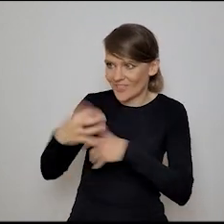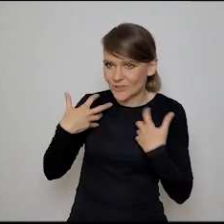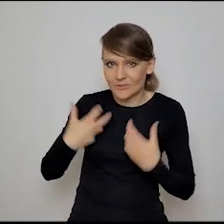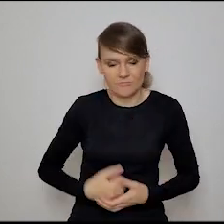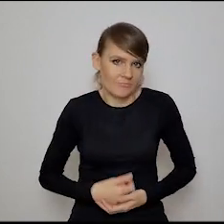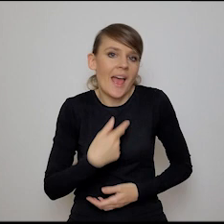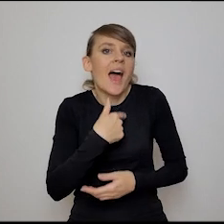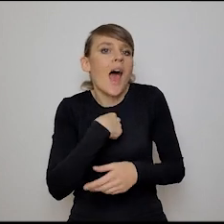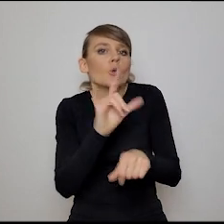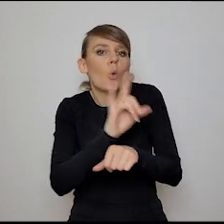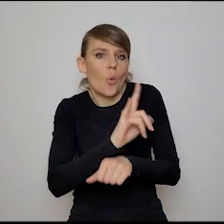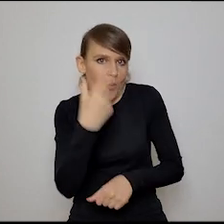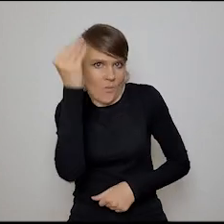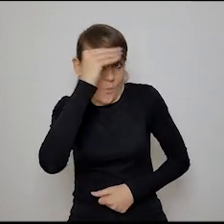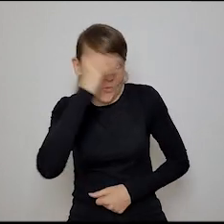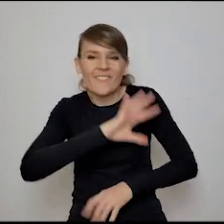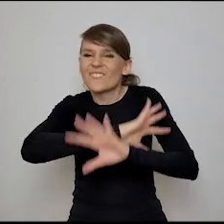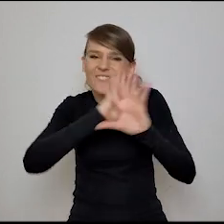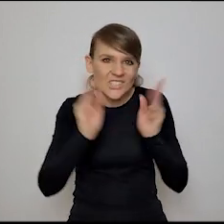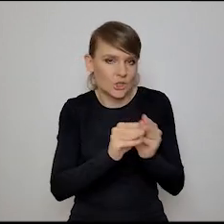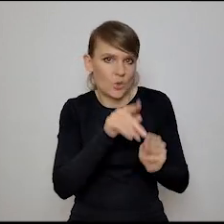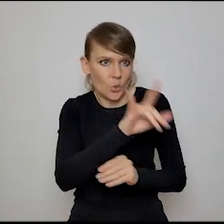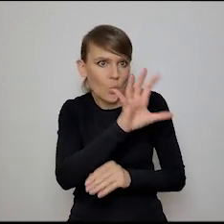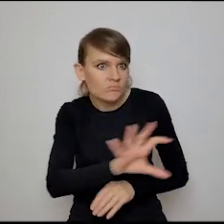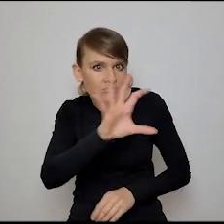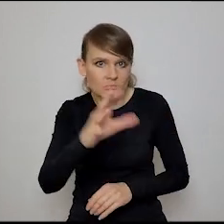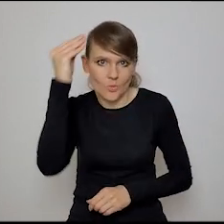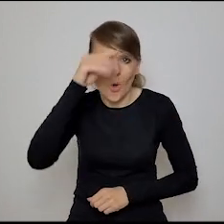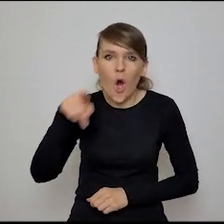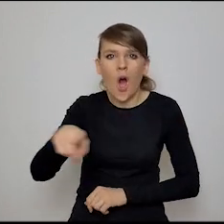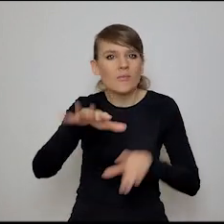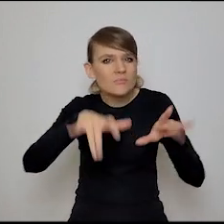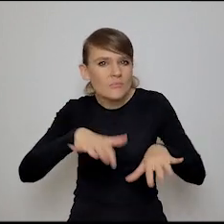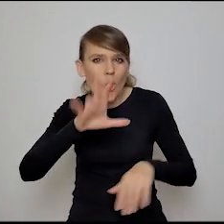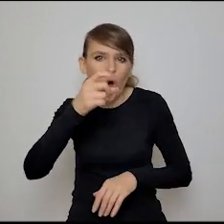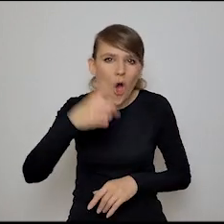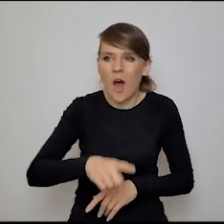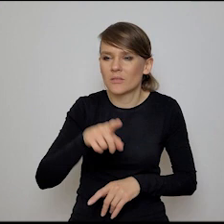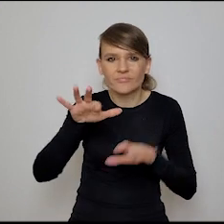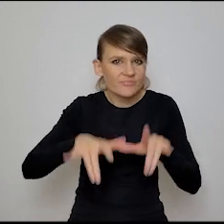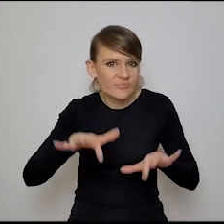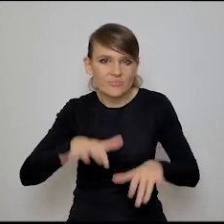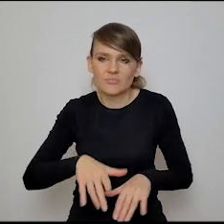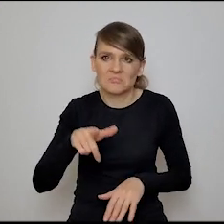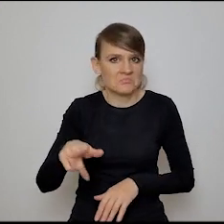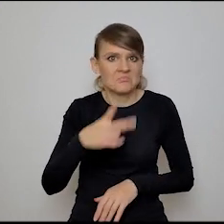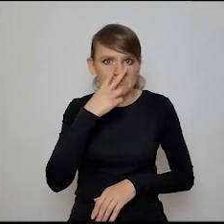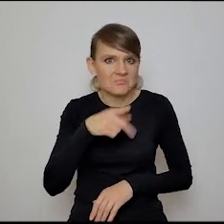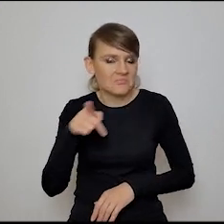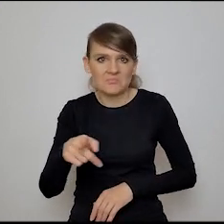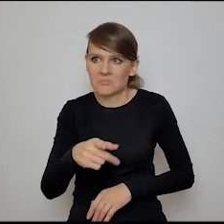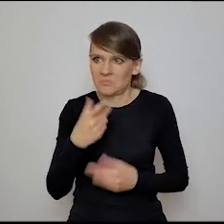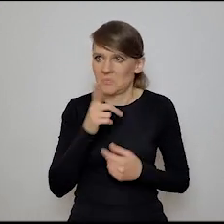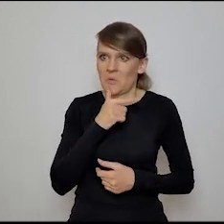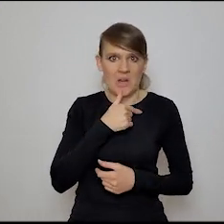z YouTube'a się nauczyłem, nie? Po prostu wszystkiego, ale naprawdę robi jako koder taką bardzo, bardzo przyzwoitą, sensie bardzo, bardzo